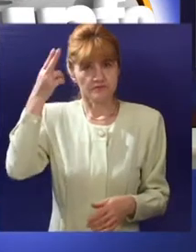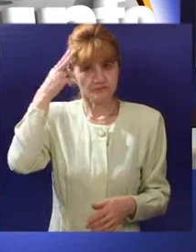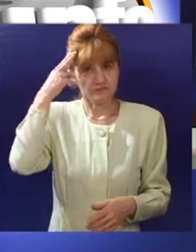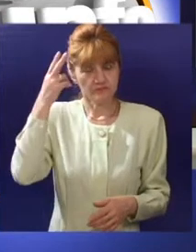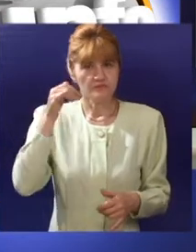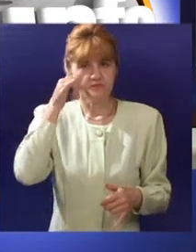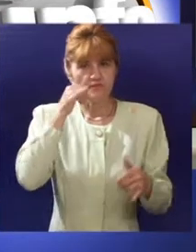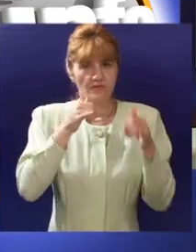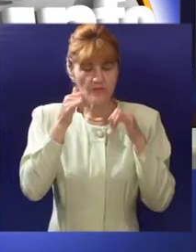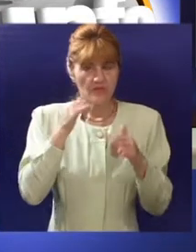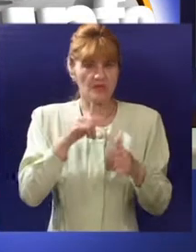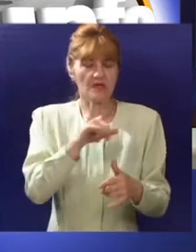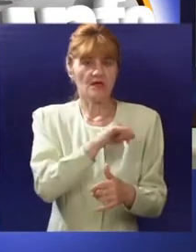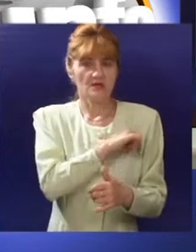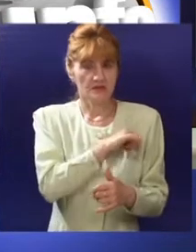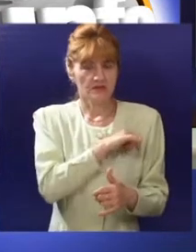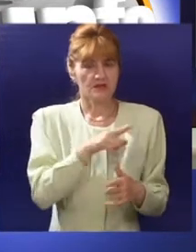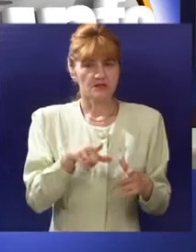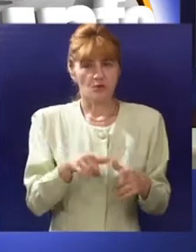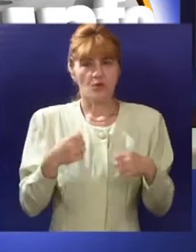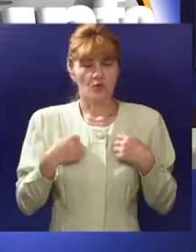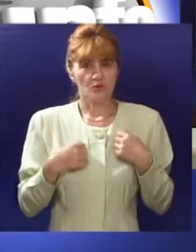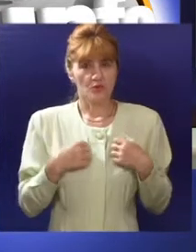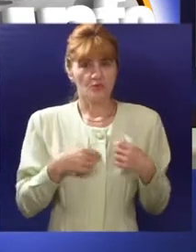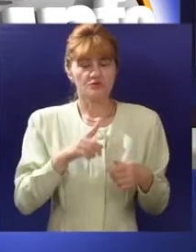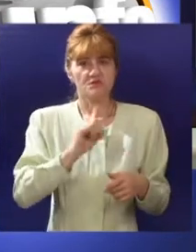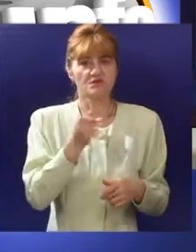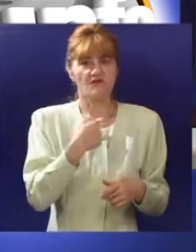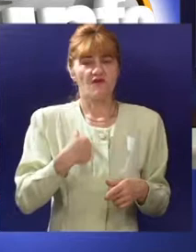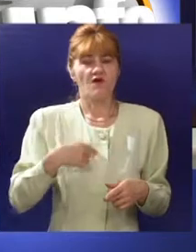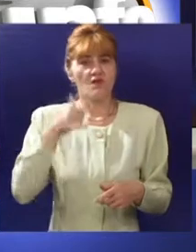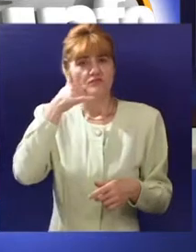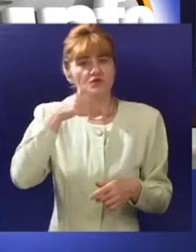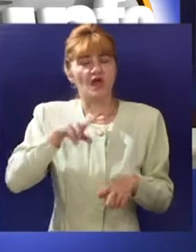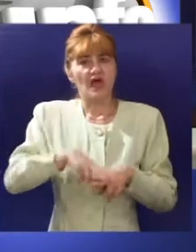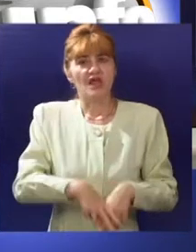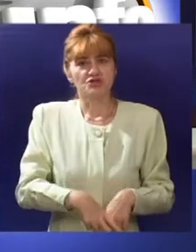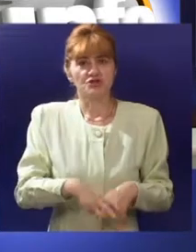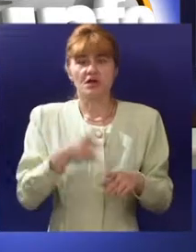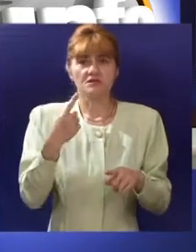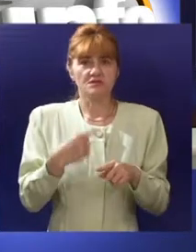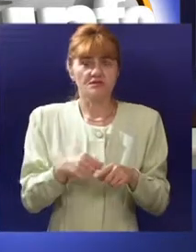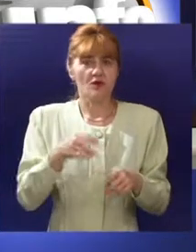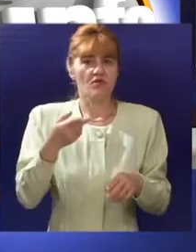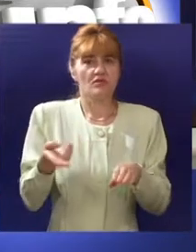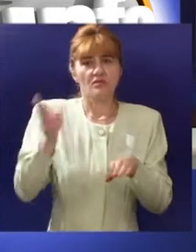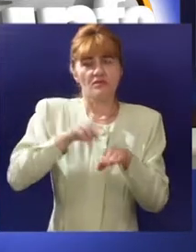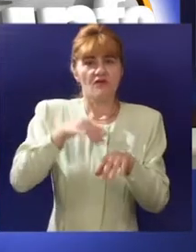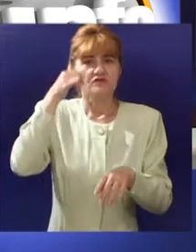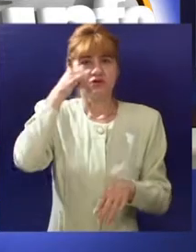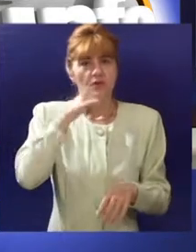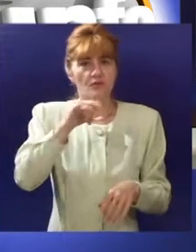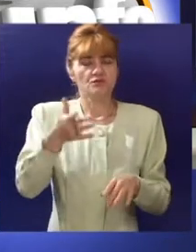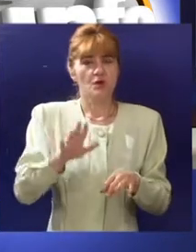Najpopularnija destinacija i po ponudi i po interesovanju subotičana ovog leta biće Grčka. U turističkim agencijama naglašavaju da su